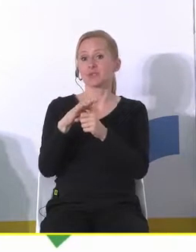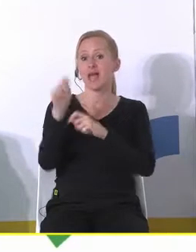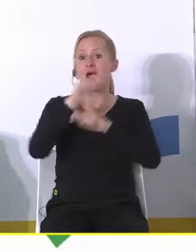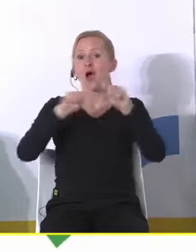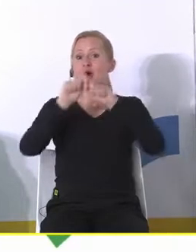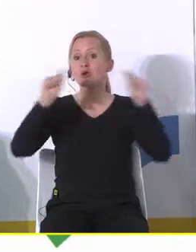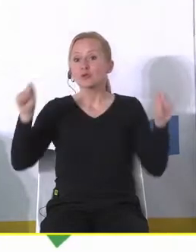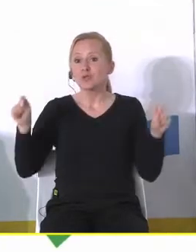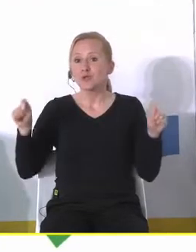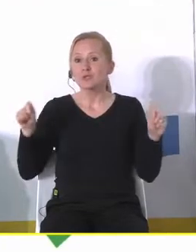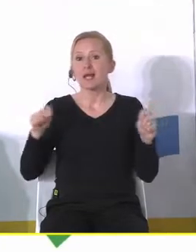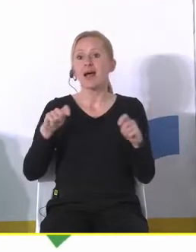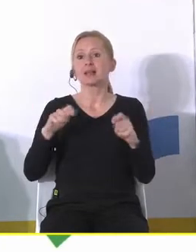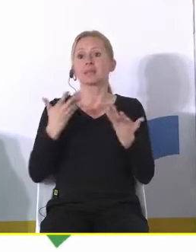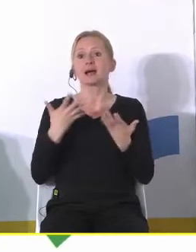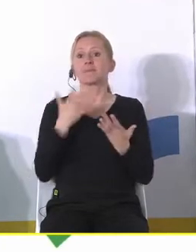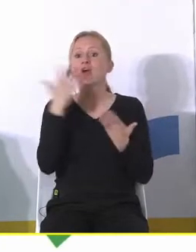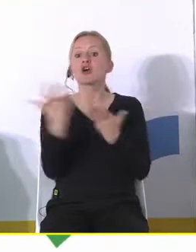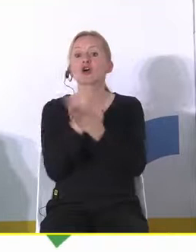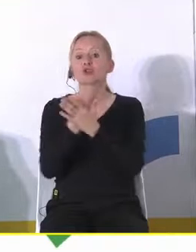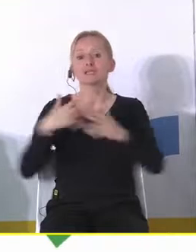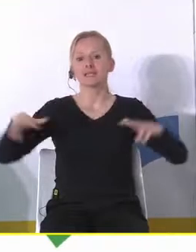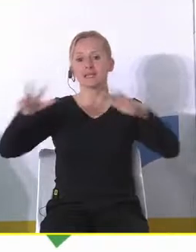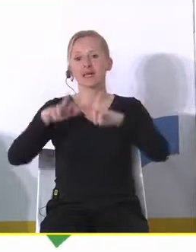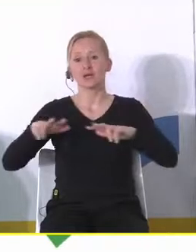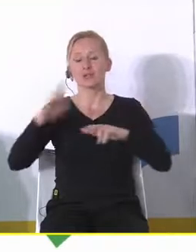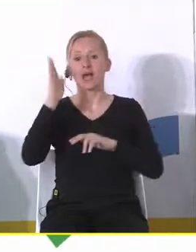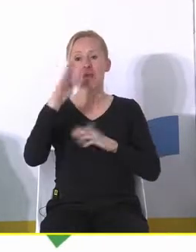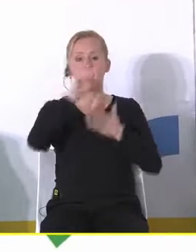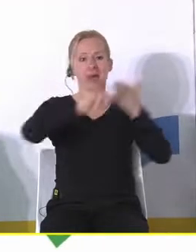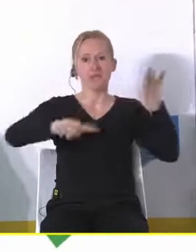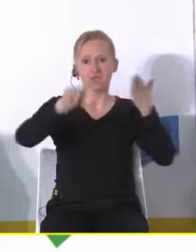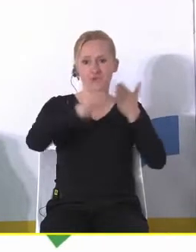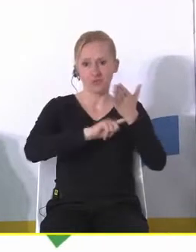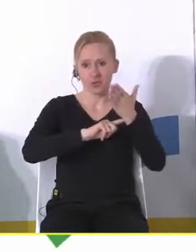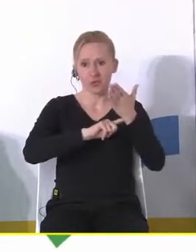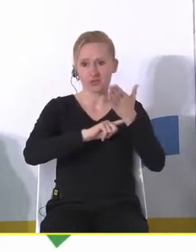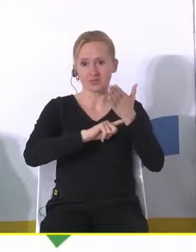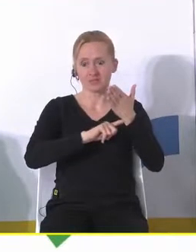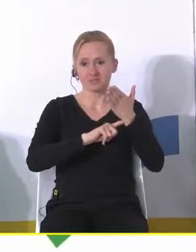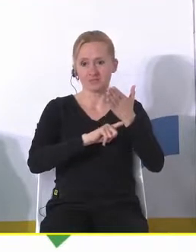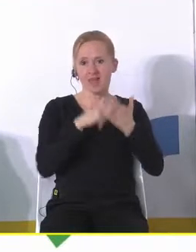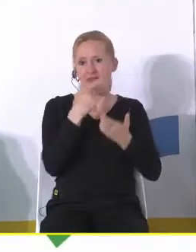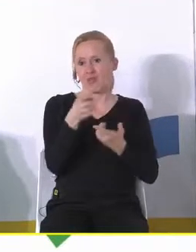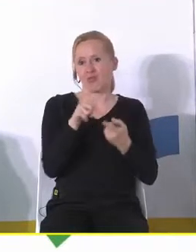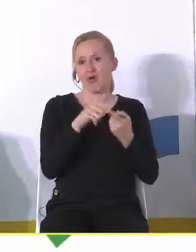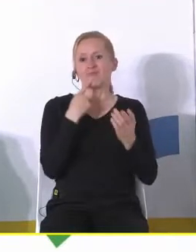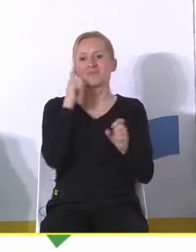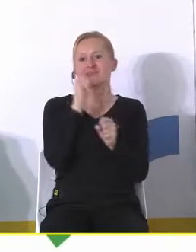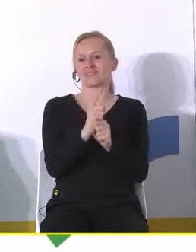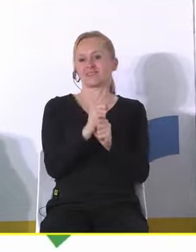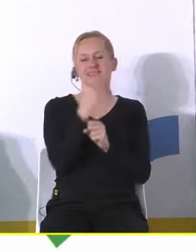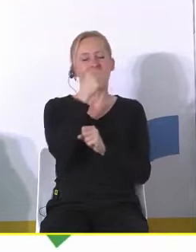rozwiązania preferencyjne dla rodzin a później je likwidując to te decyzje są